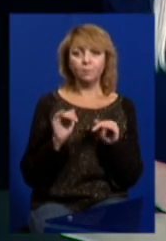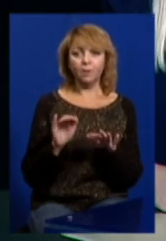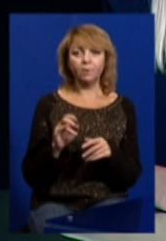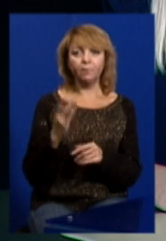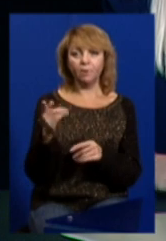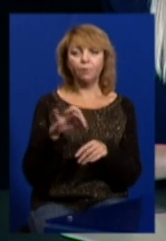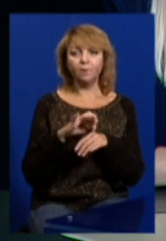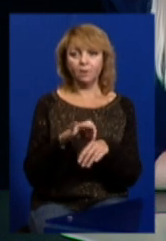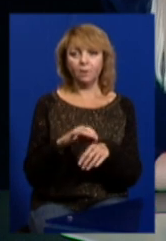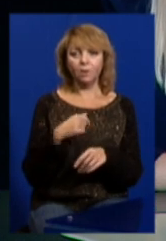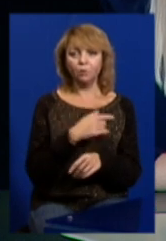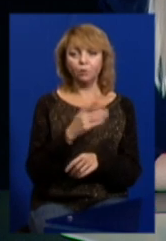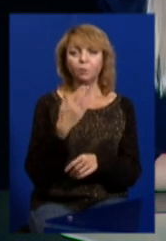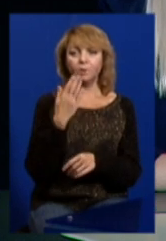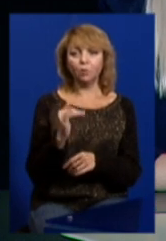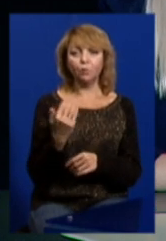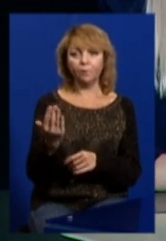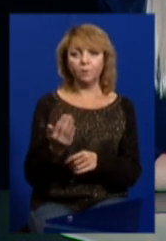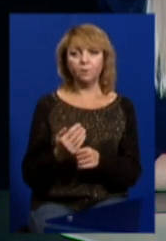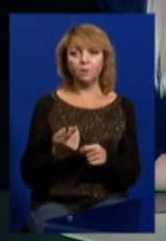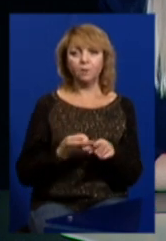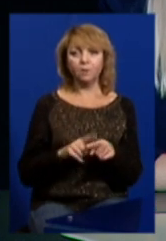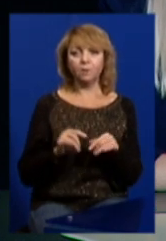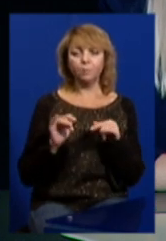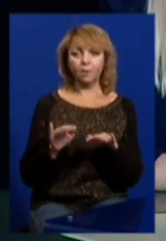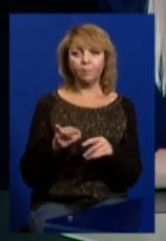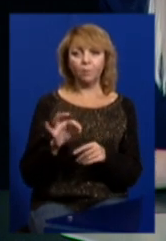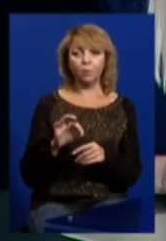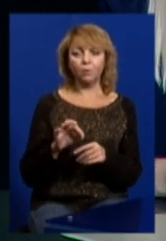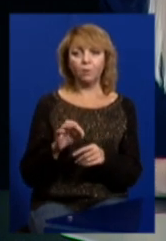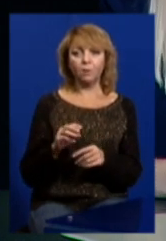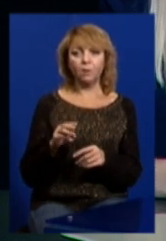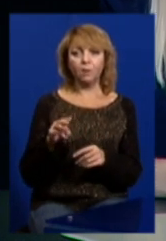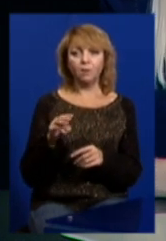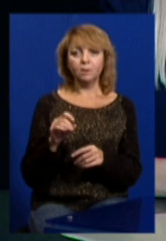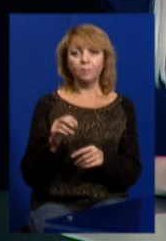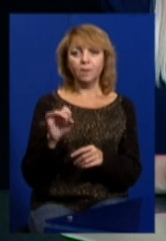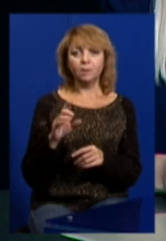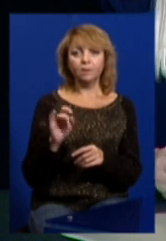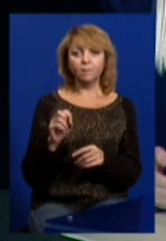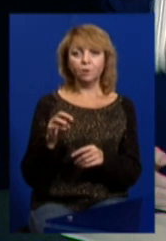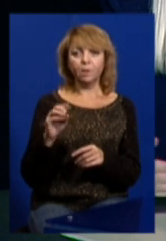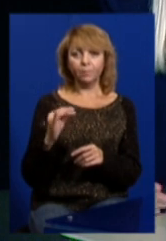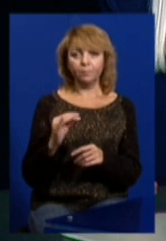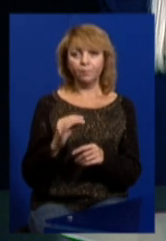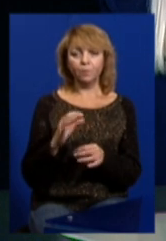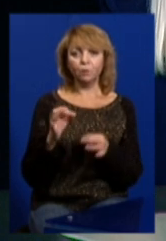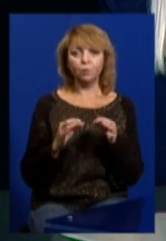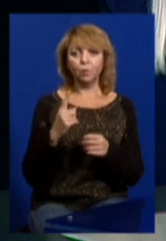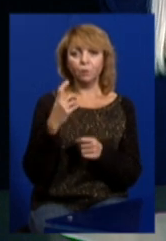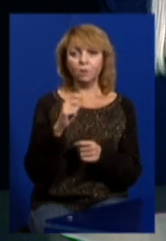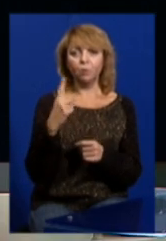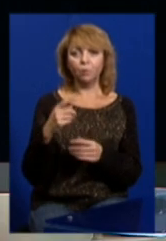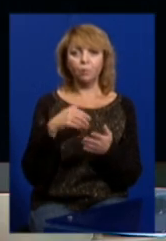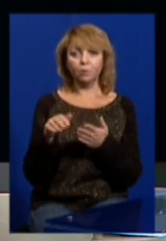ведете, але я хочу спитати у вас. Це справа проти ексмера Слов'янська Неліштепи. Судді один за одним